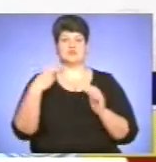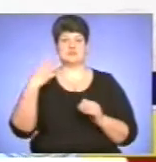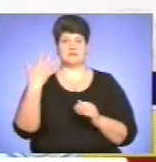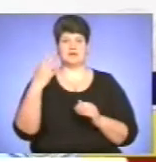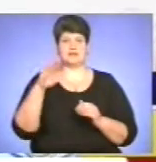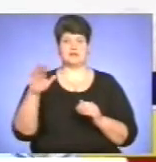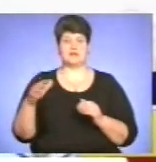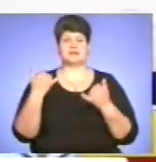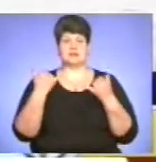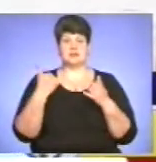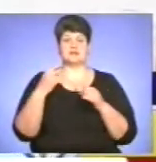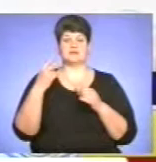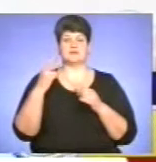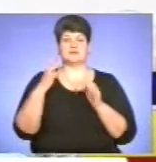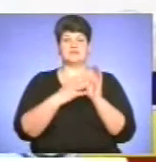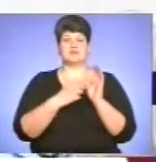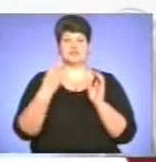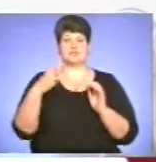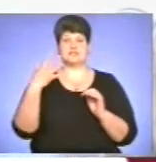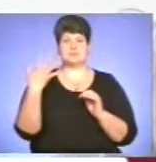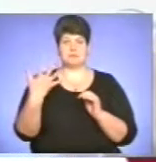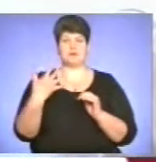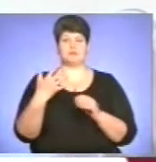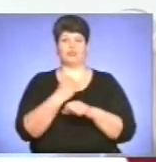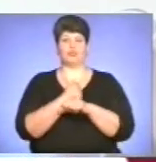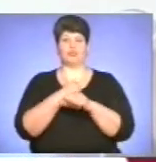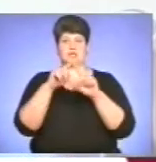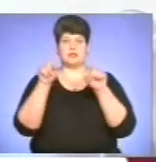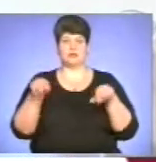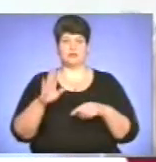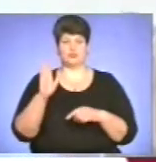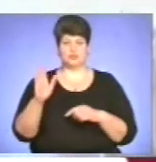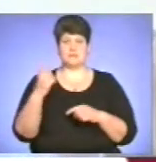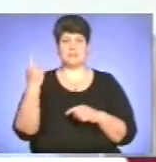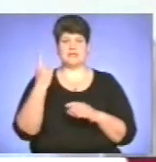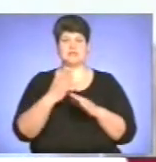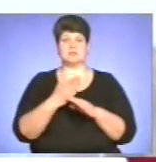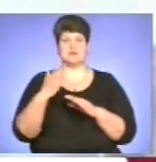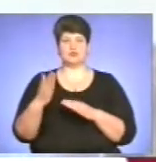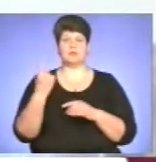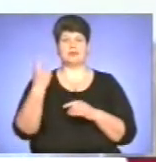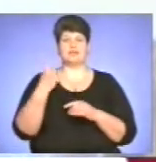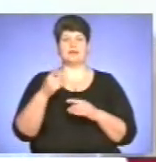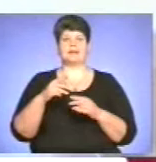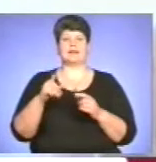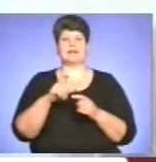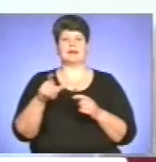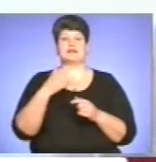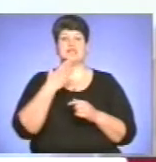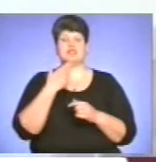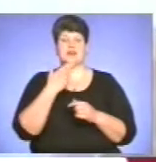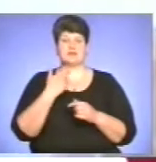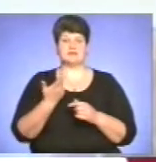935 осіб, які оздоровлять на проїзд від цього року. Перший період оздоровлення буде перша декада червня, так сказало міністерство.